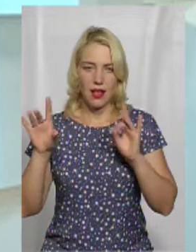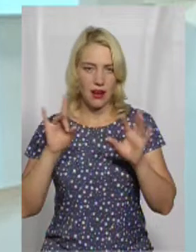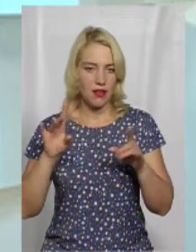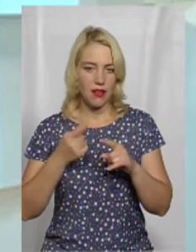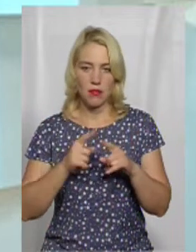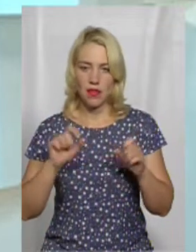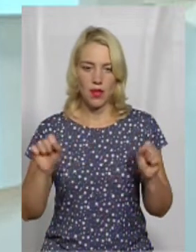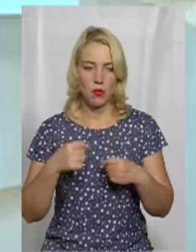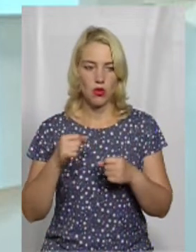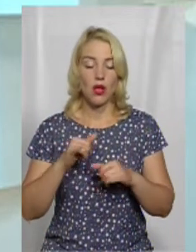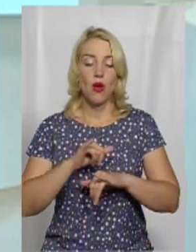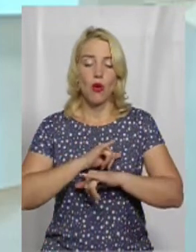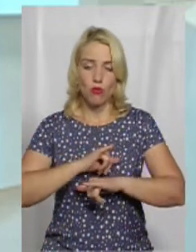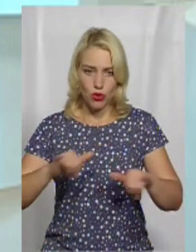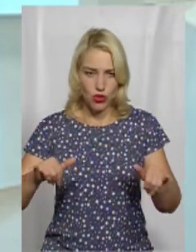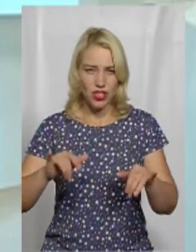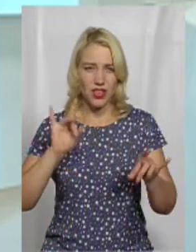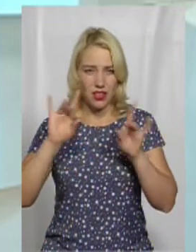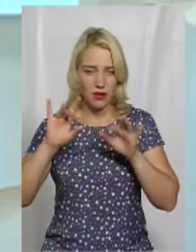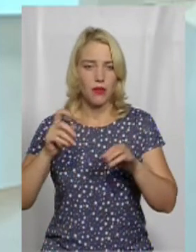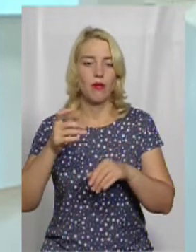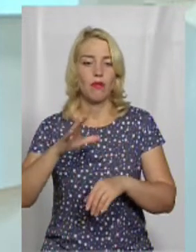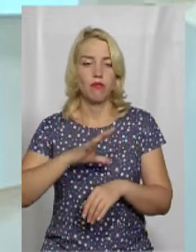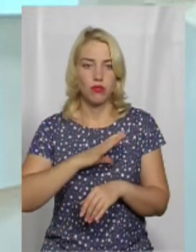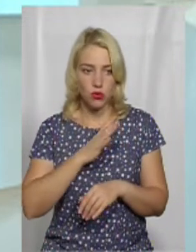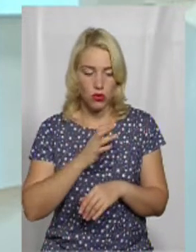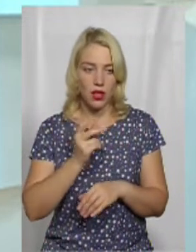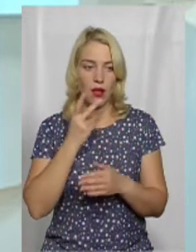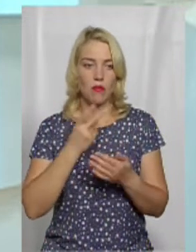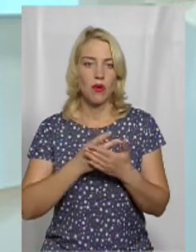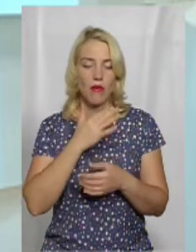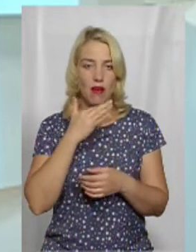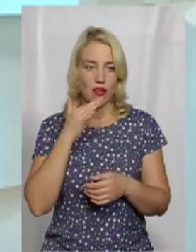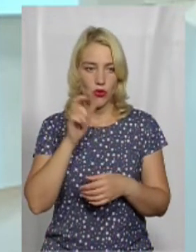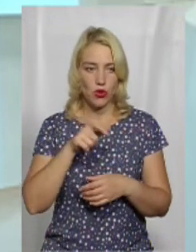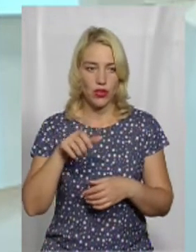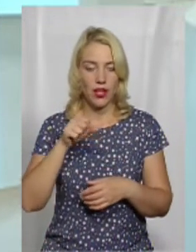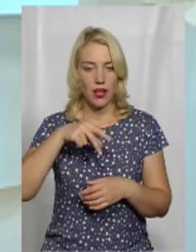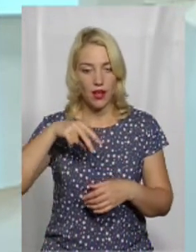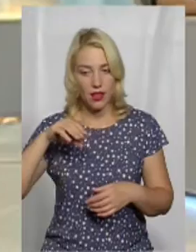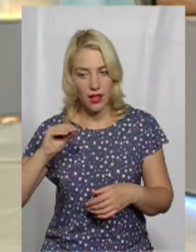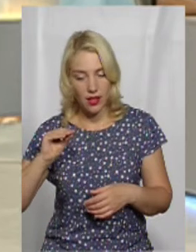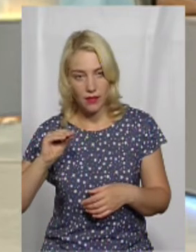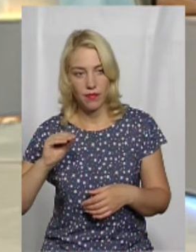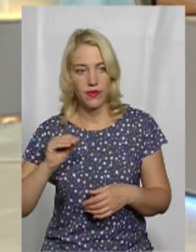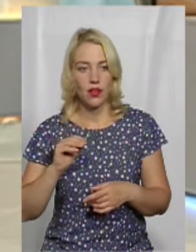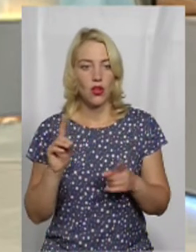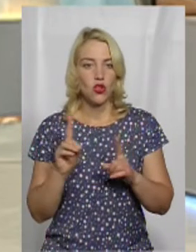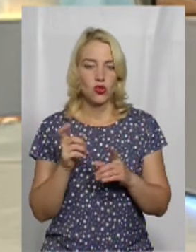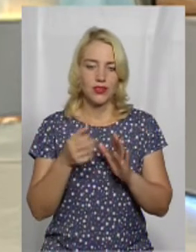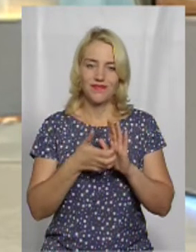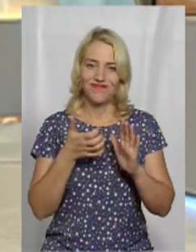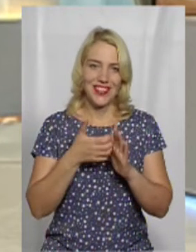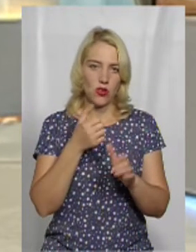хоча поширення були, тобто побачило досить багато людей, але щось ми десь не